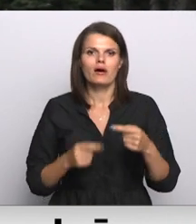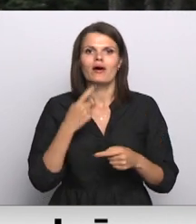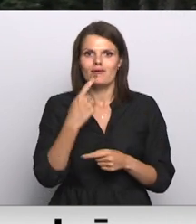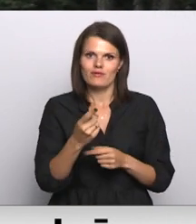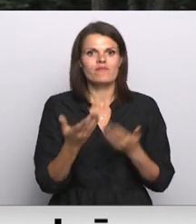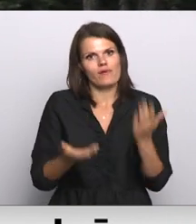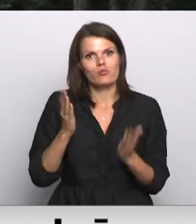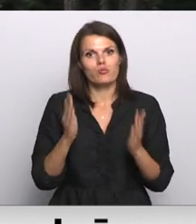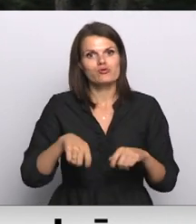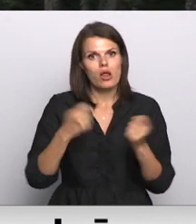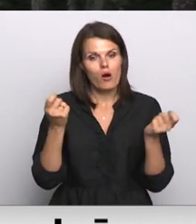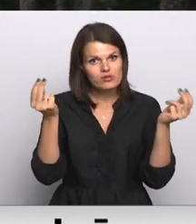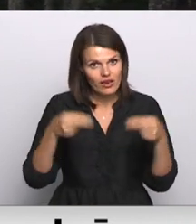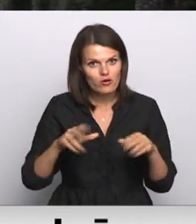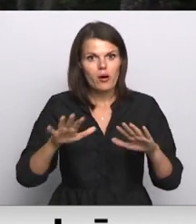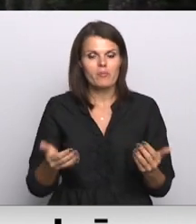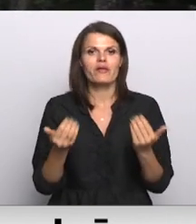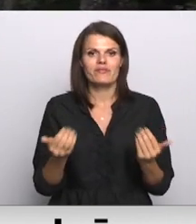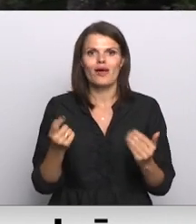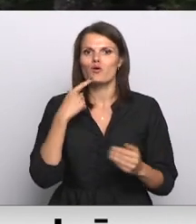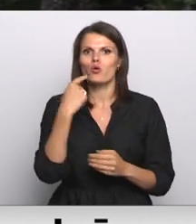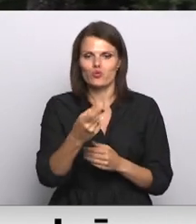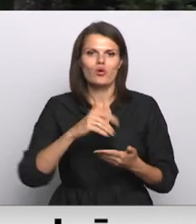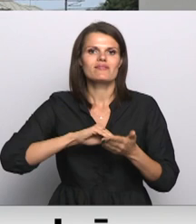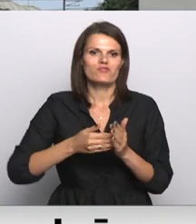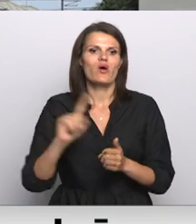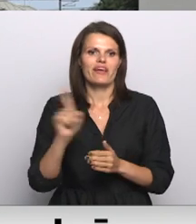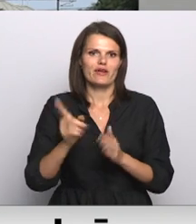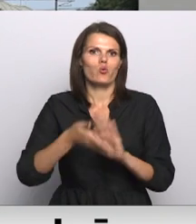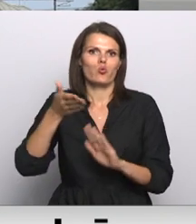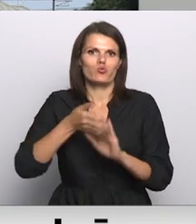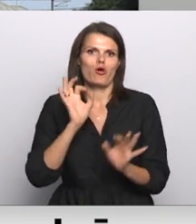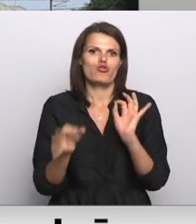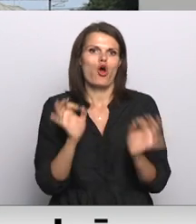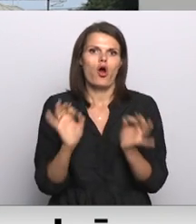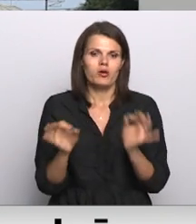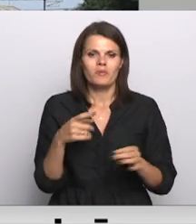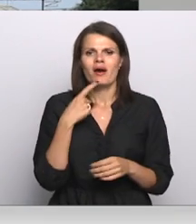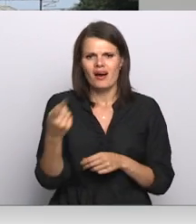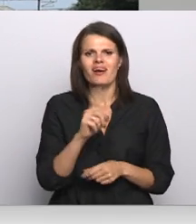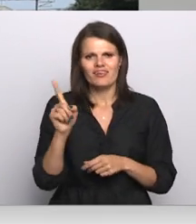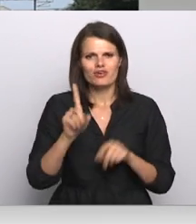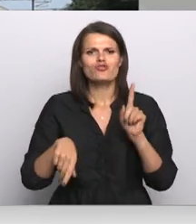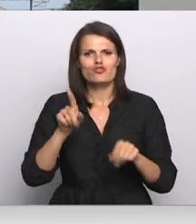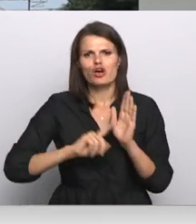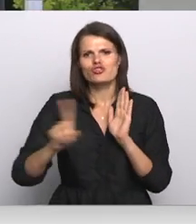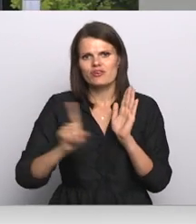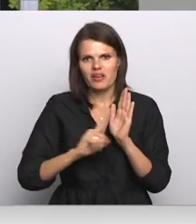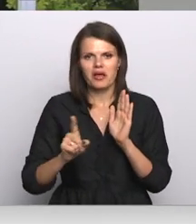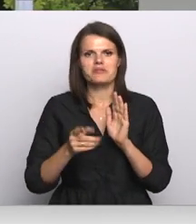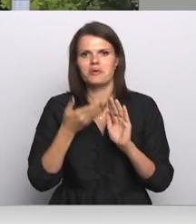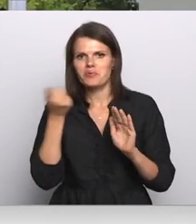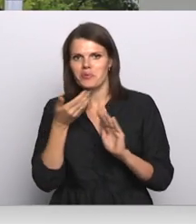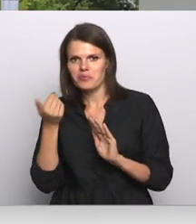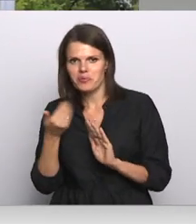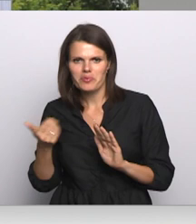līguma laušanu, bet tagad, saka, situācija esot normalizējusies. Patiesībā ir kaut kādi atsevišķi reizes, ir izkrīt ārā, bet tad